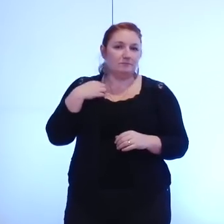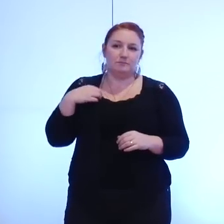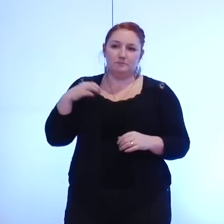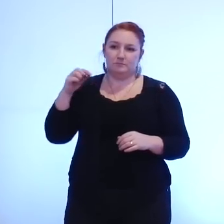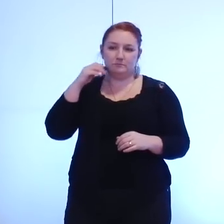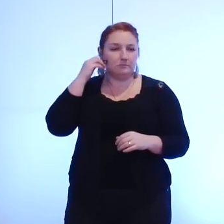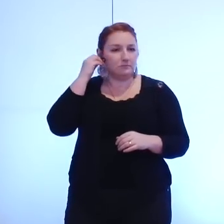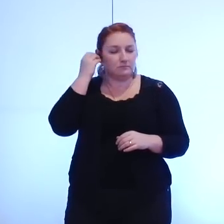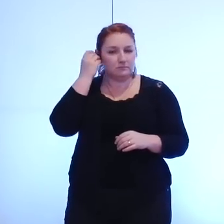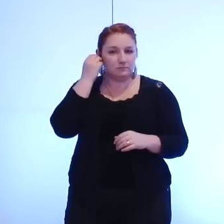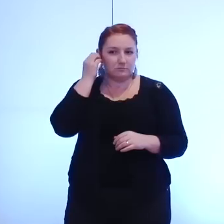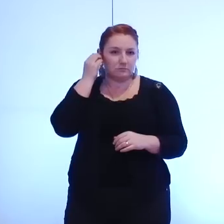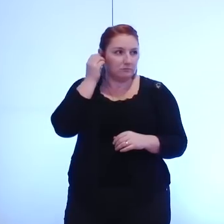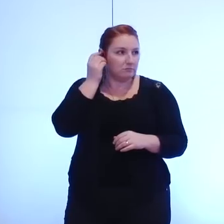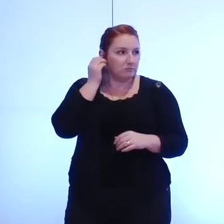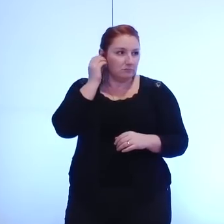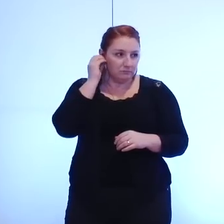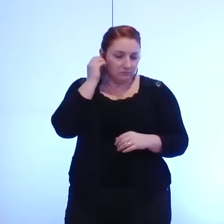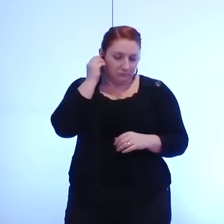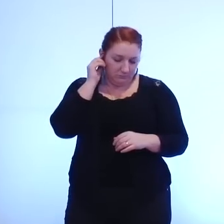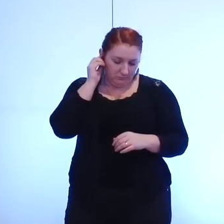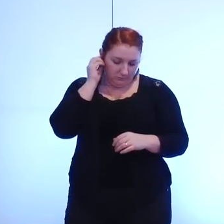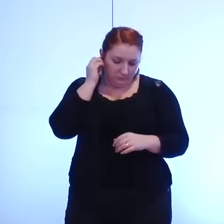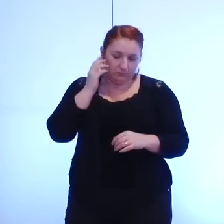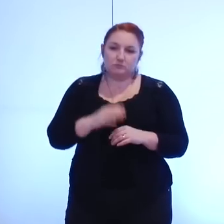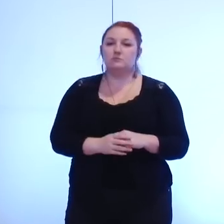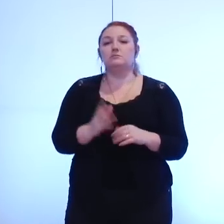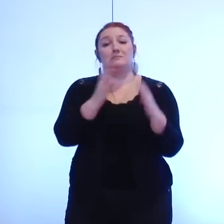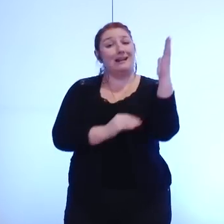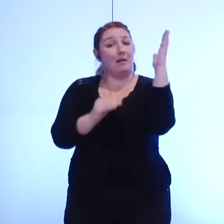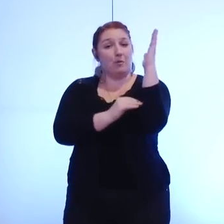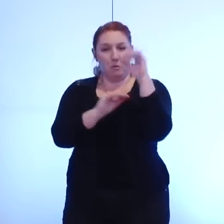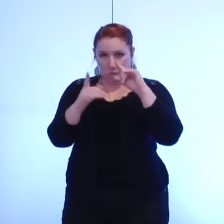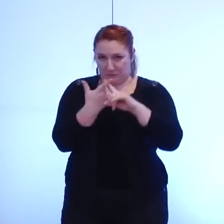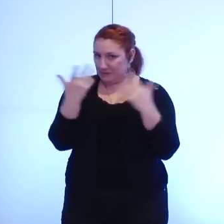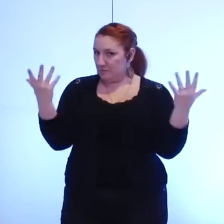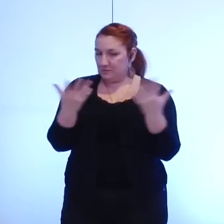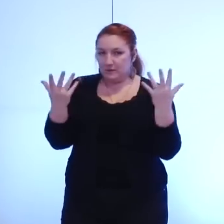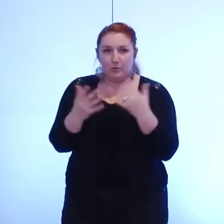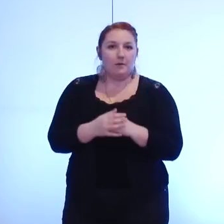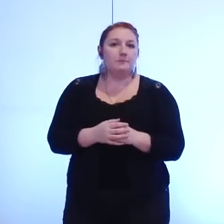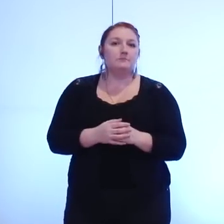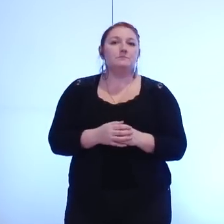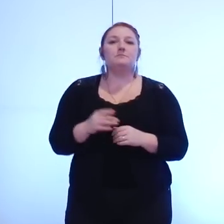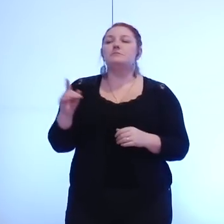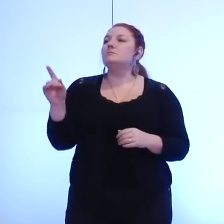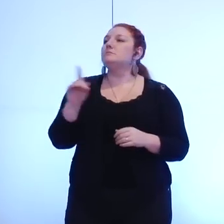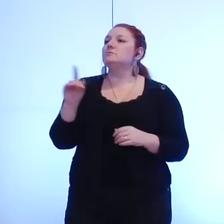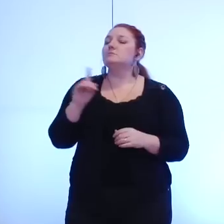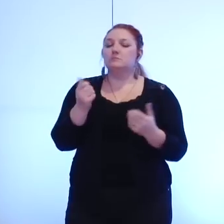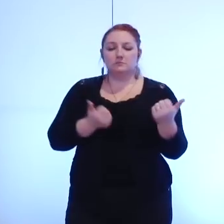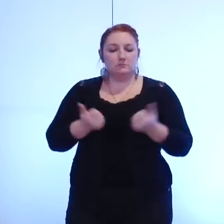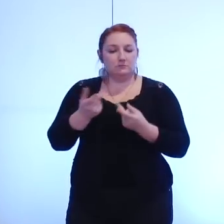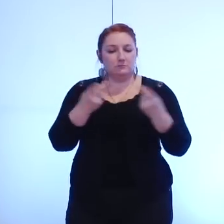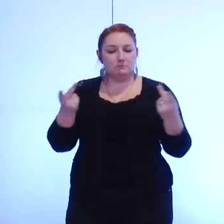je pense que notre amendement consiste à dire qu'il ne s'agit pas de souhaiter que l'on maintienne la proximité des services